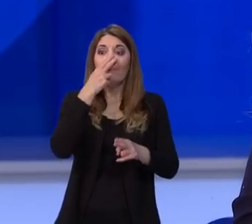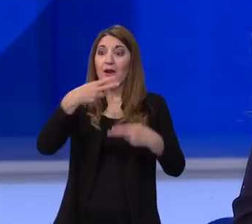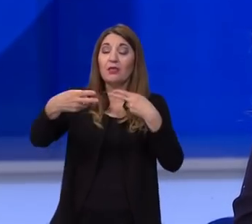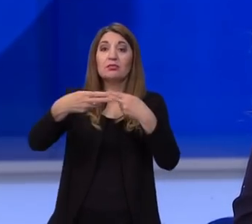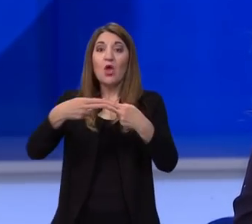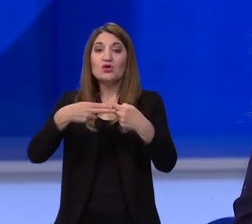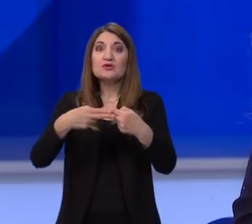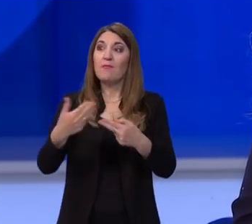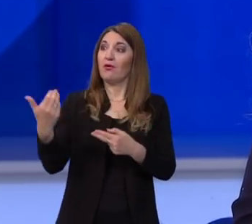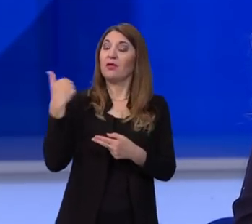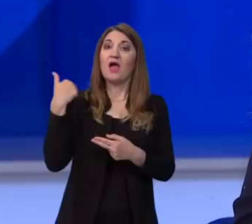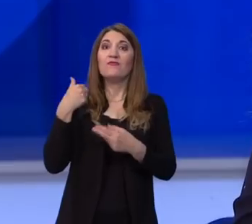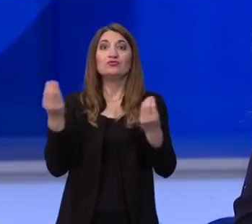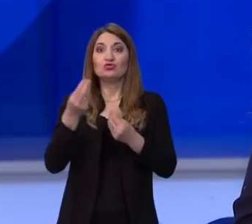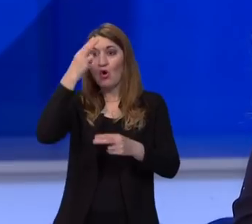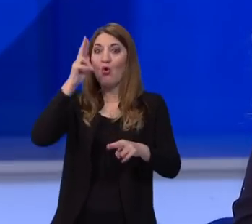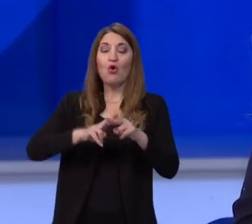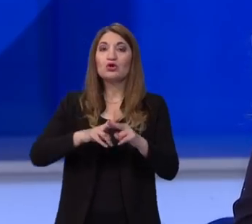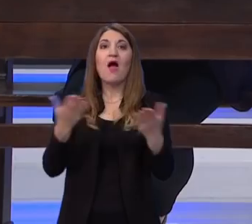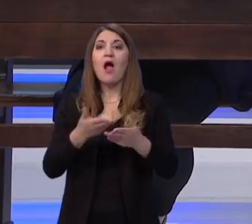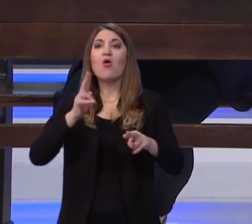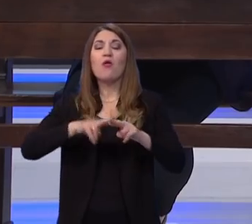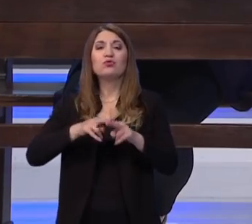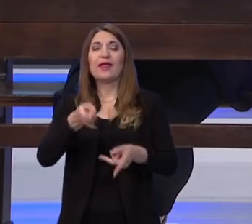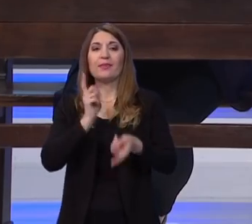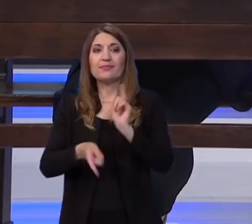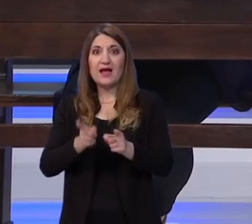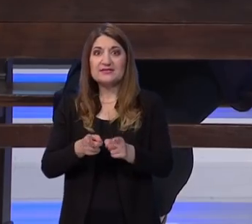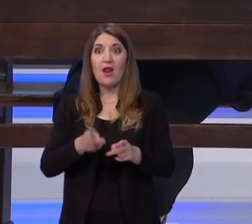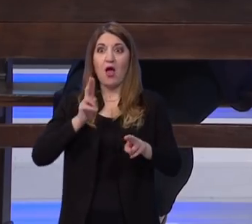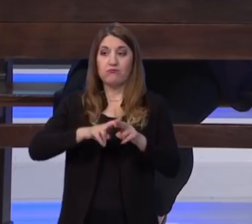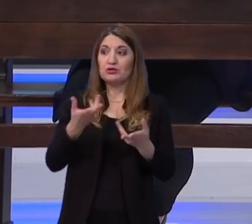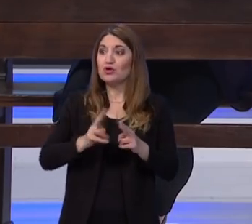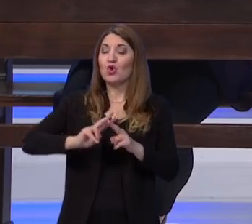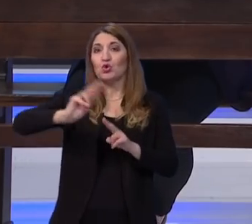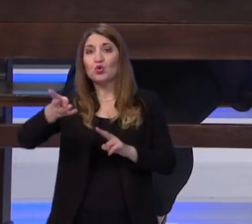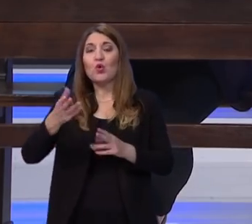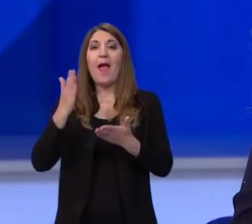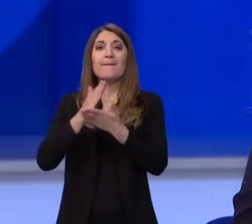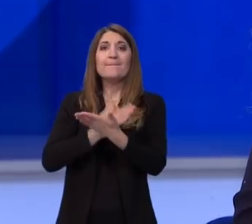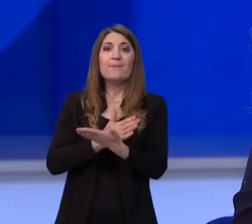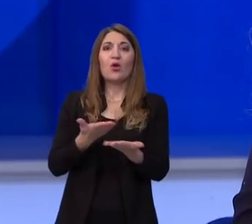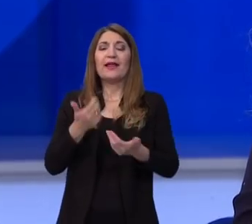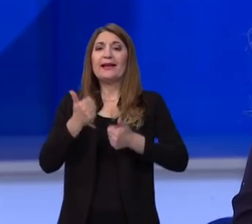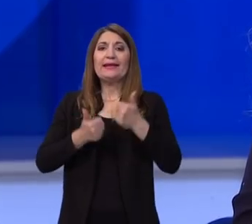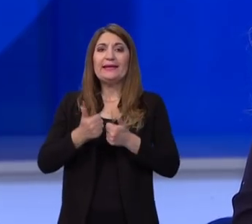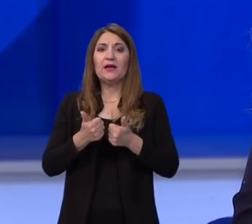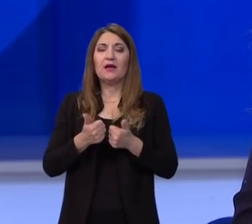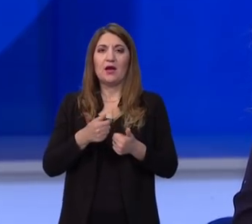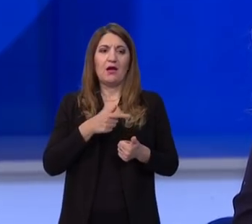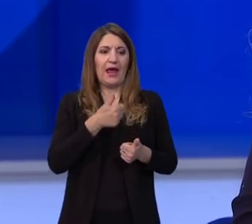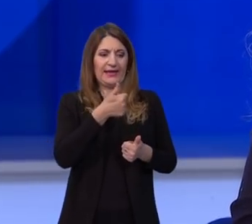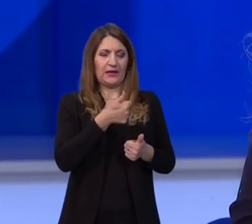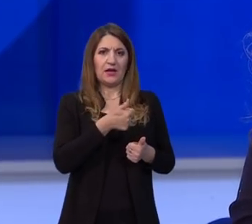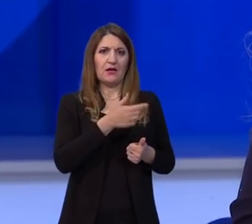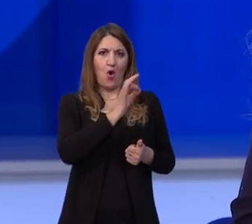davati, dakle, rješenja, odnosno odluke u kojem modelu nastavljamo s radom ili hoćemo li prijeći na neki drugi model. Jedan model